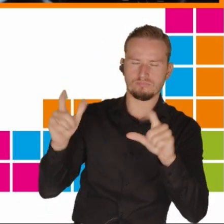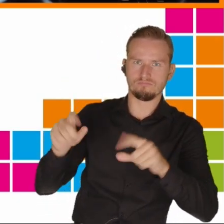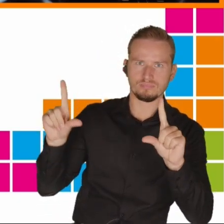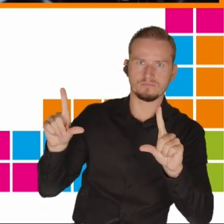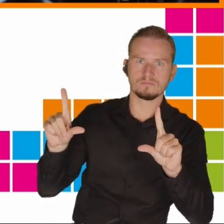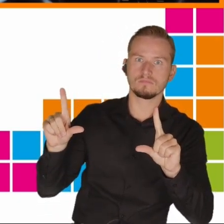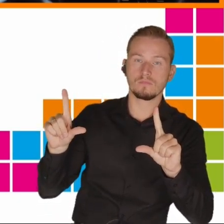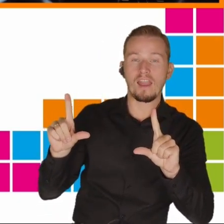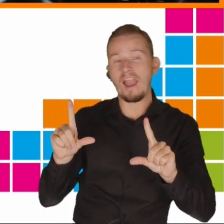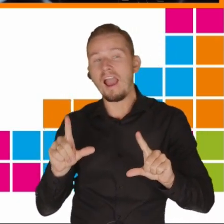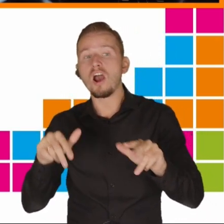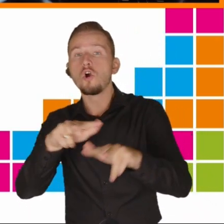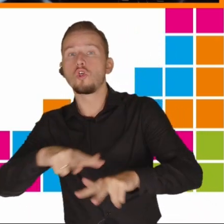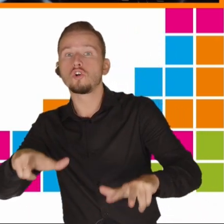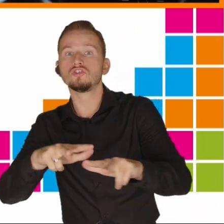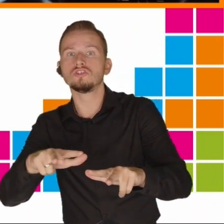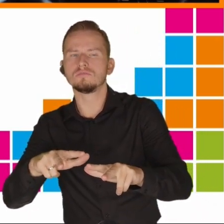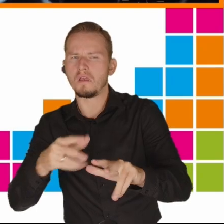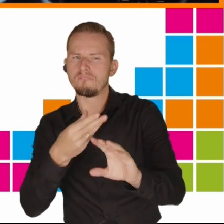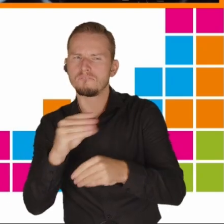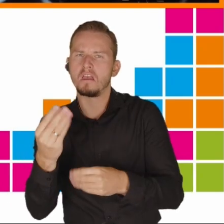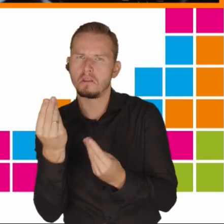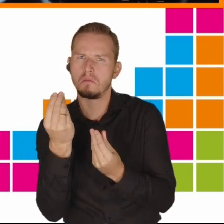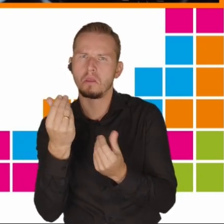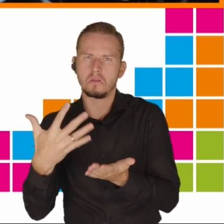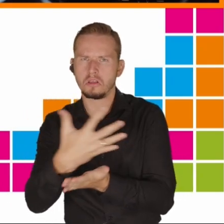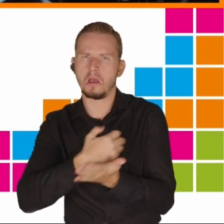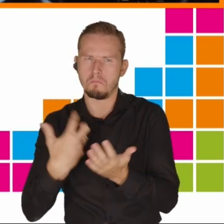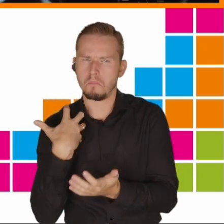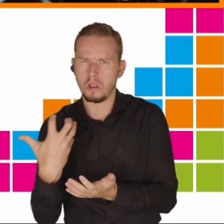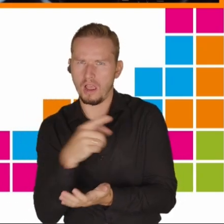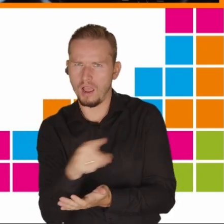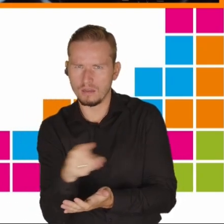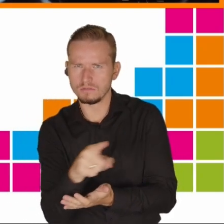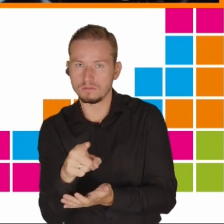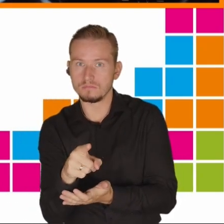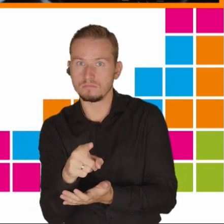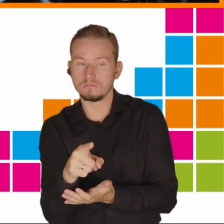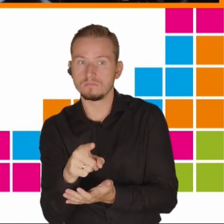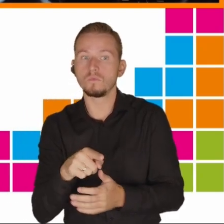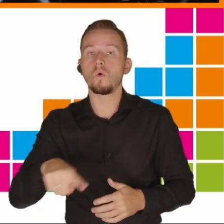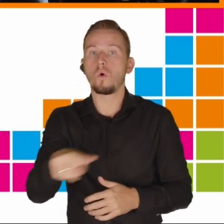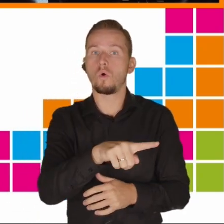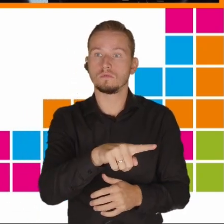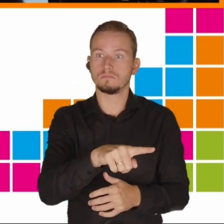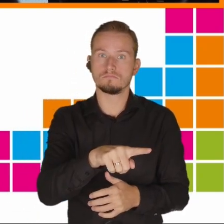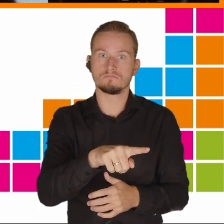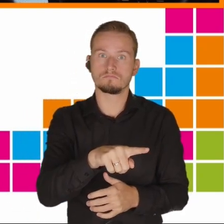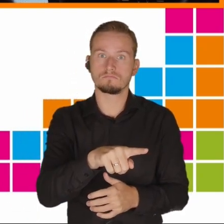pochodzą z lepiej sytuowanych rodzin i używają